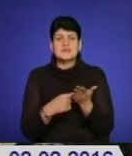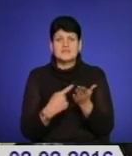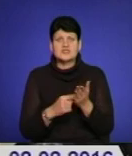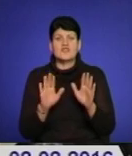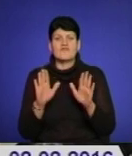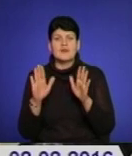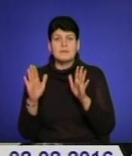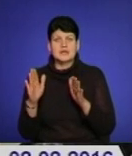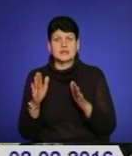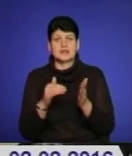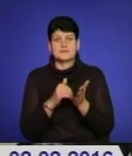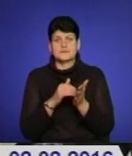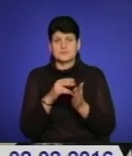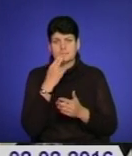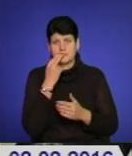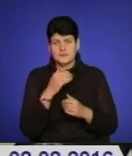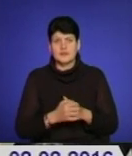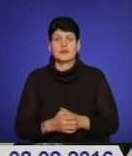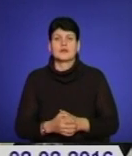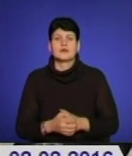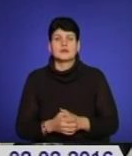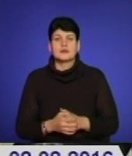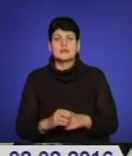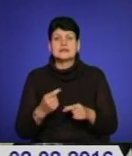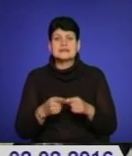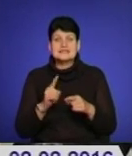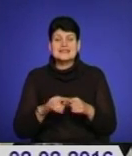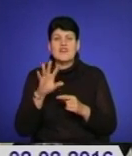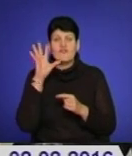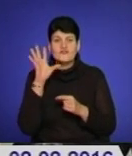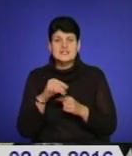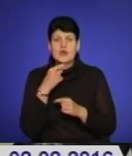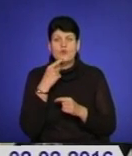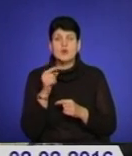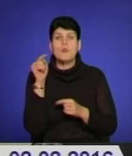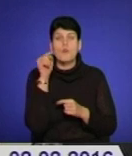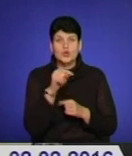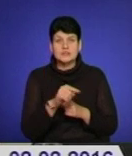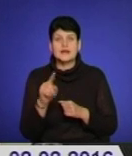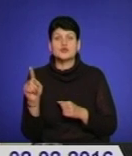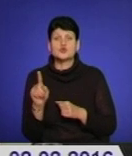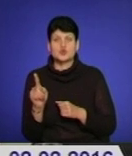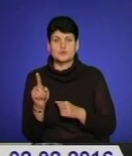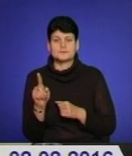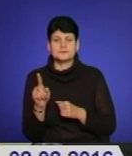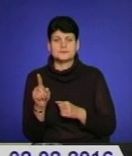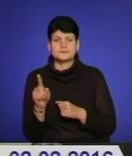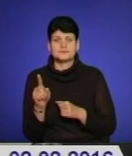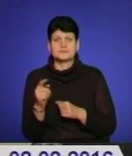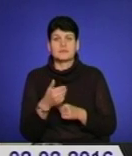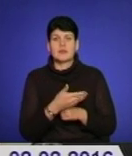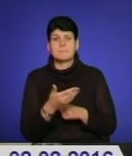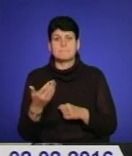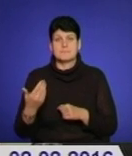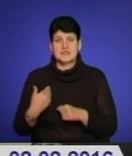грипу. Ось, це все говорить про те, що ми